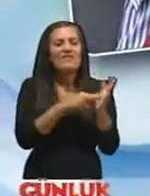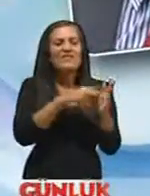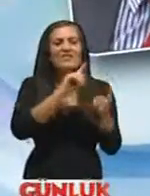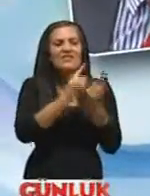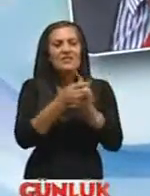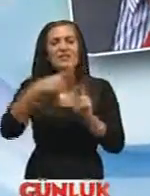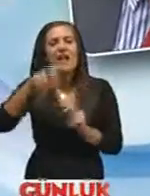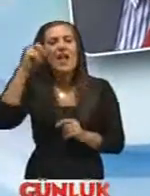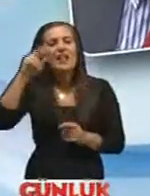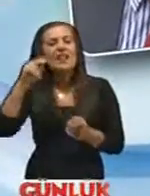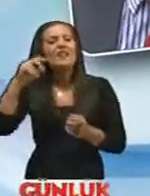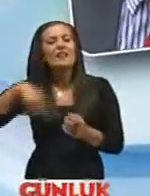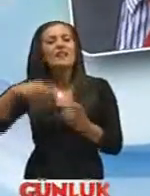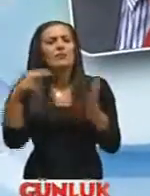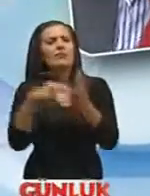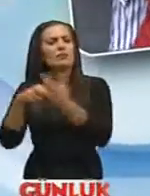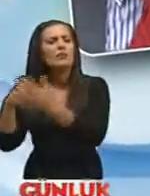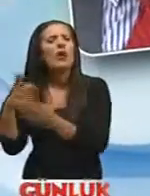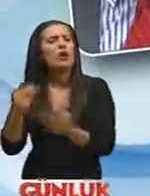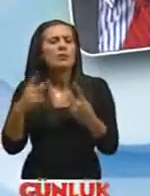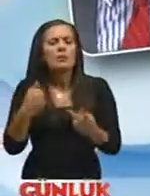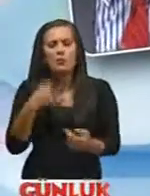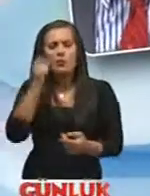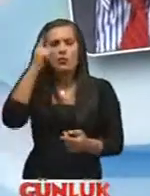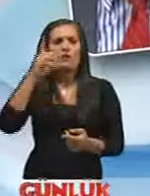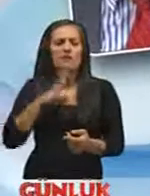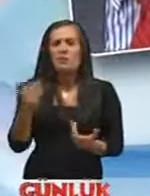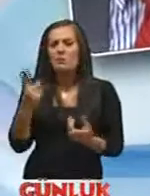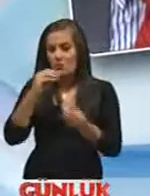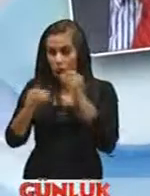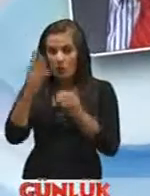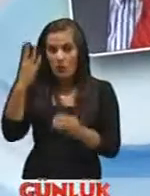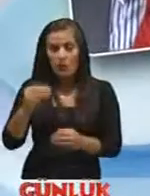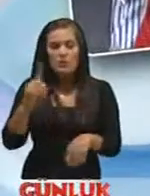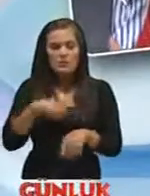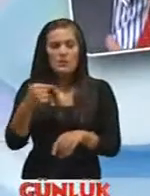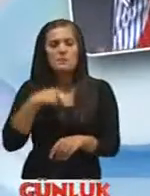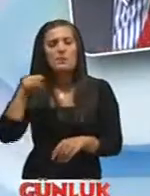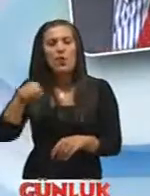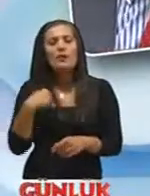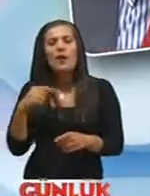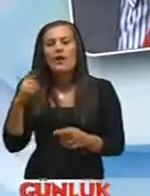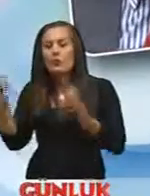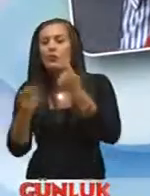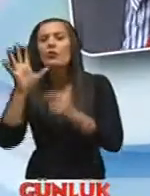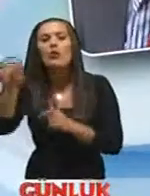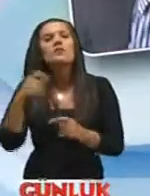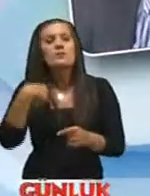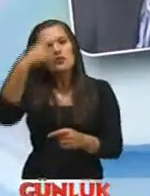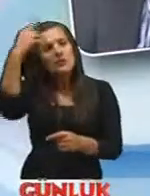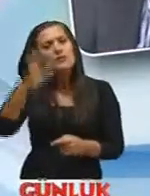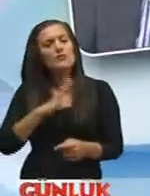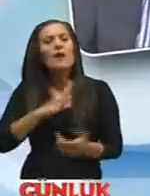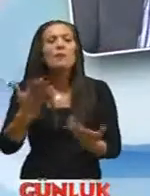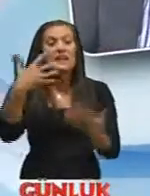cihazlarımız, elektrikli cihazlarımız takılı olabilir niye biz ayaktayız? herhangi bir sıkıntı olduğu zaman ona müdahale etme şansımız var ama